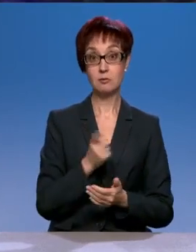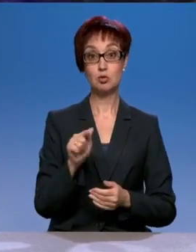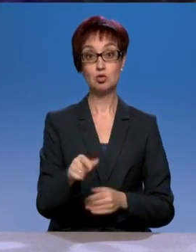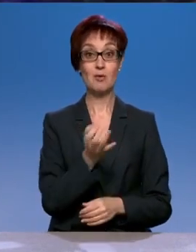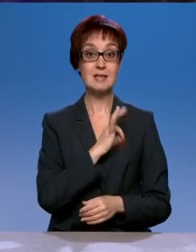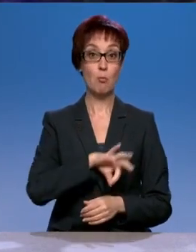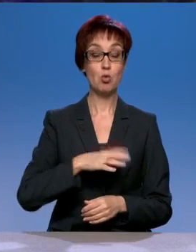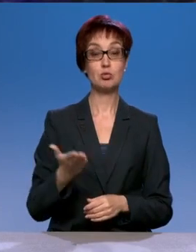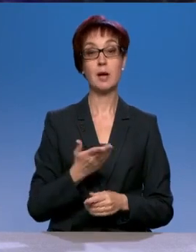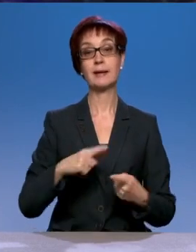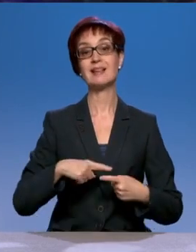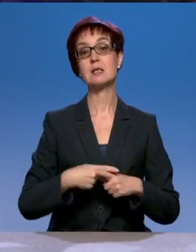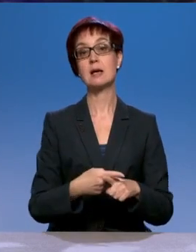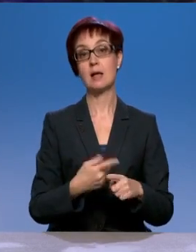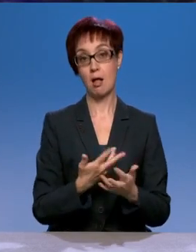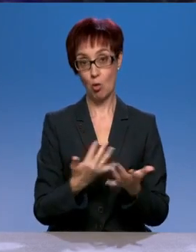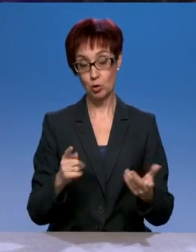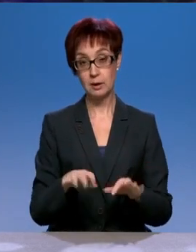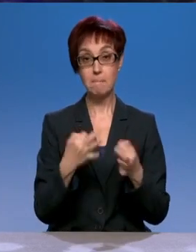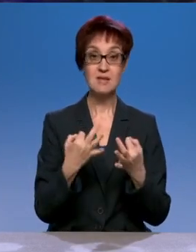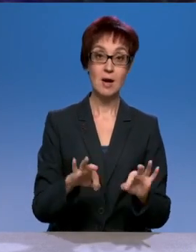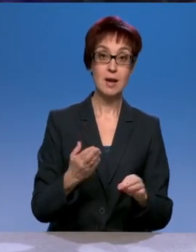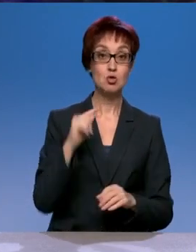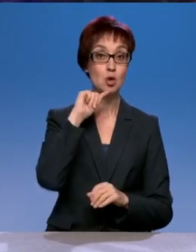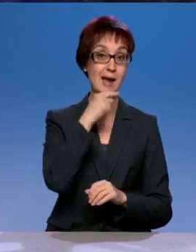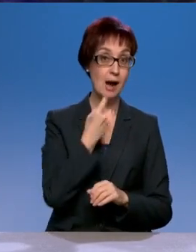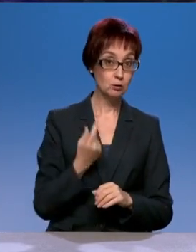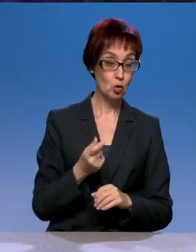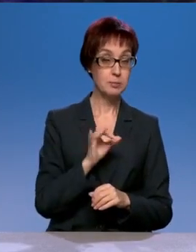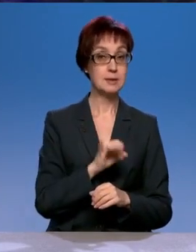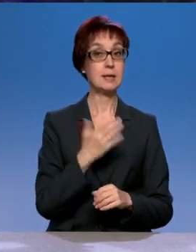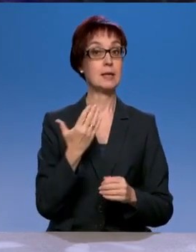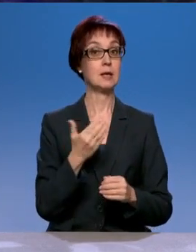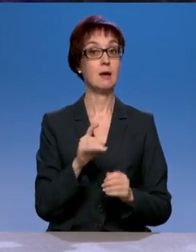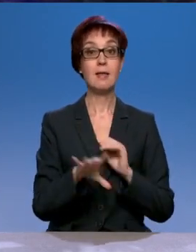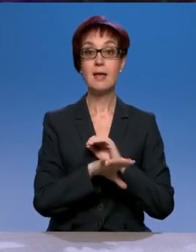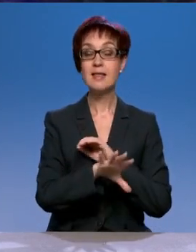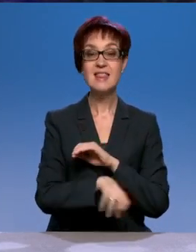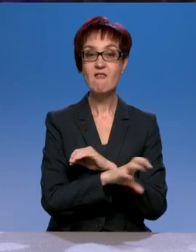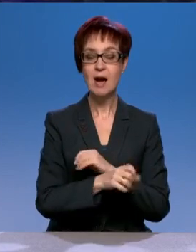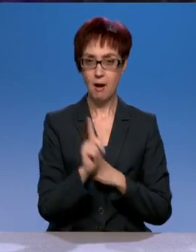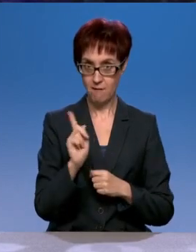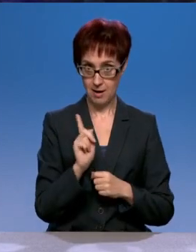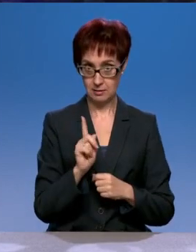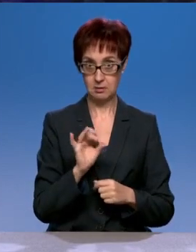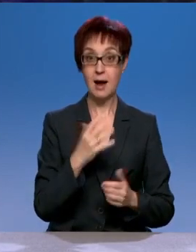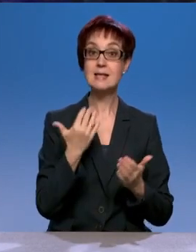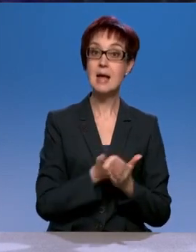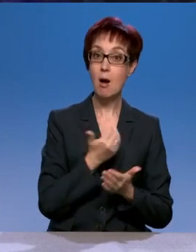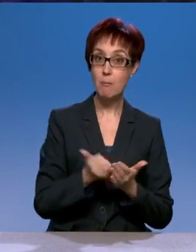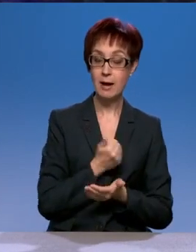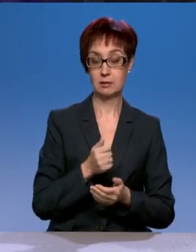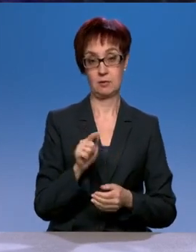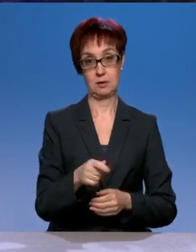технологии, которые позволяют ему экономить и зарабатывать, не воровать, а именно зарабатывать на эксплуатации вот этого